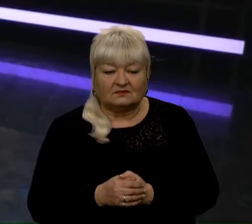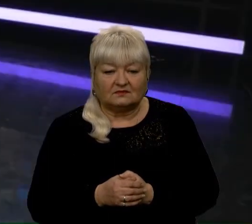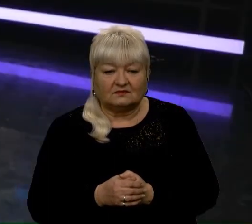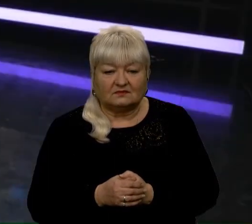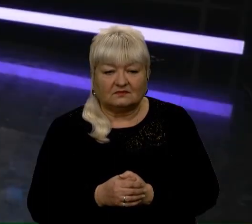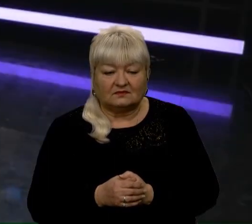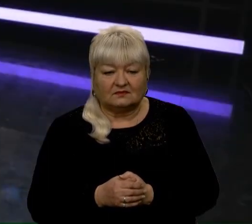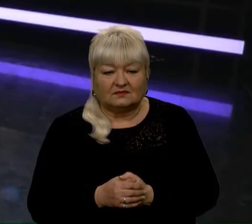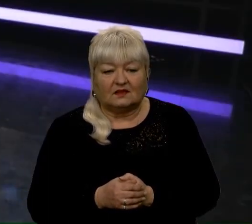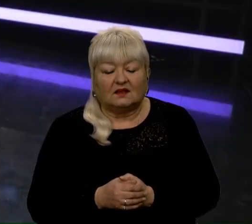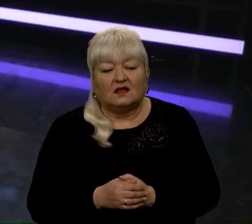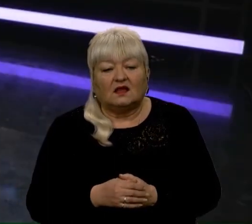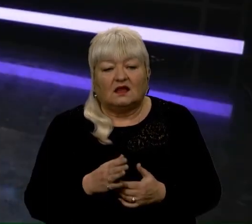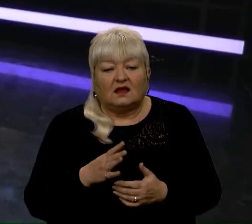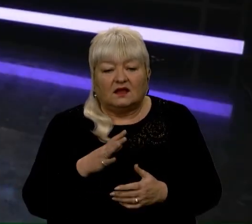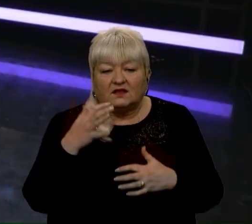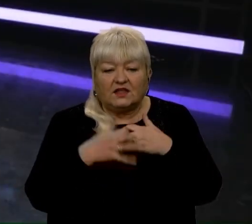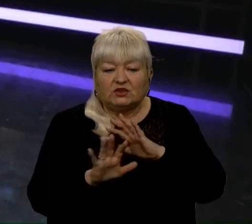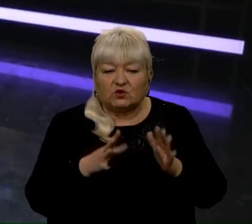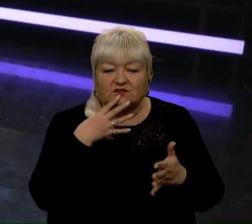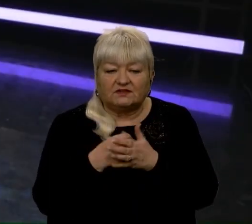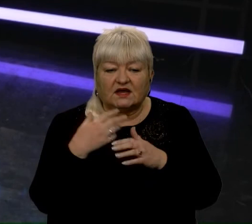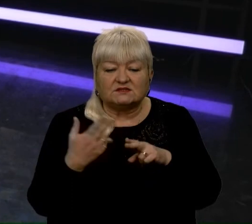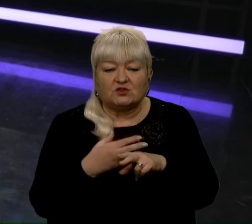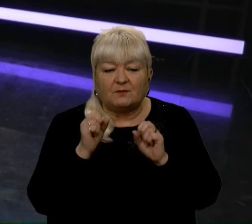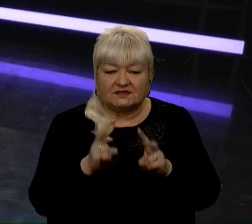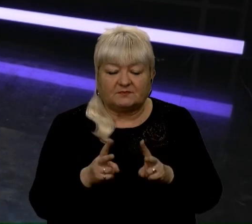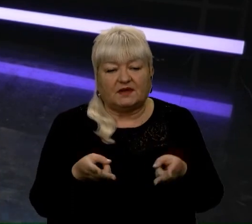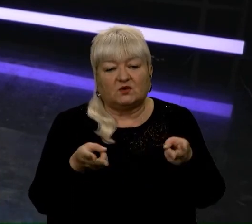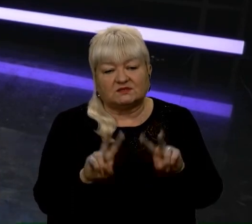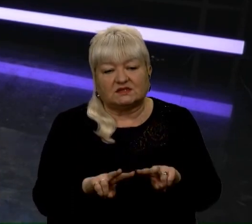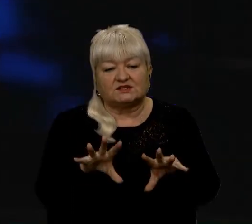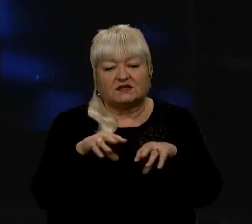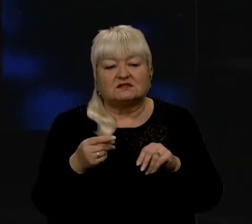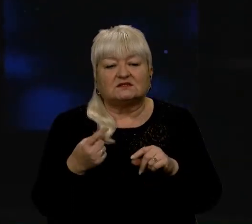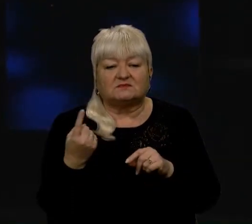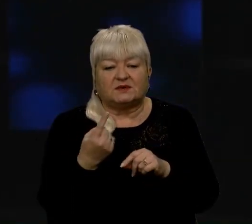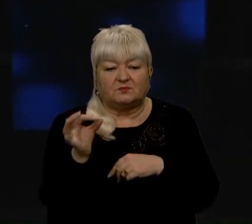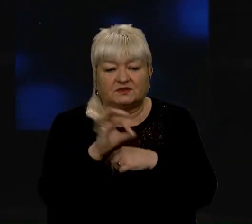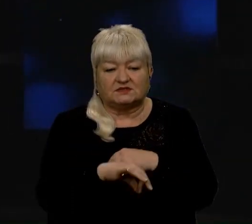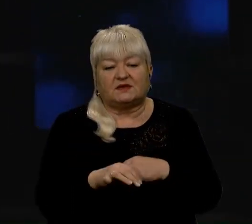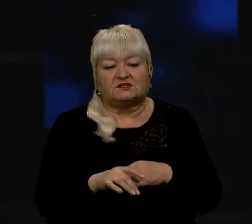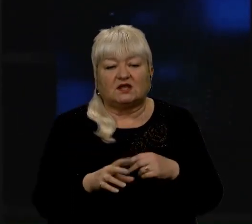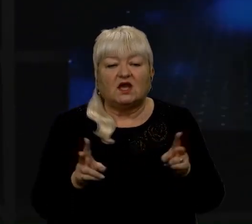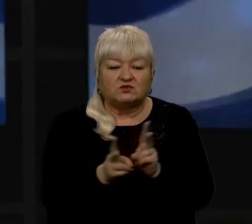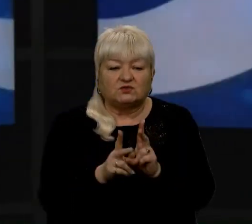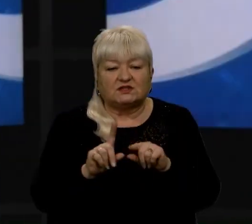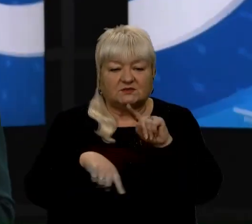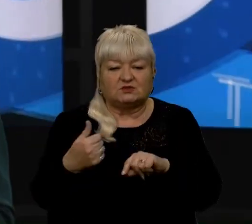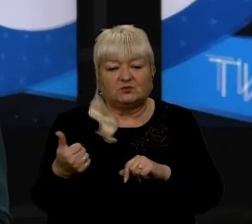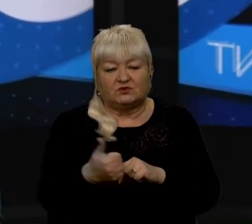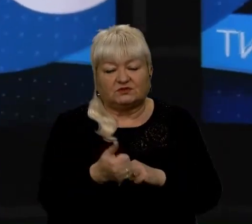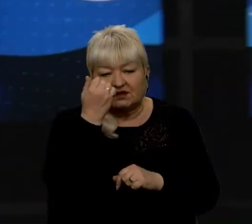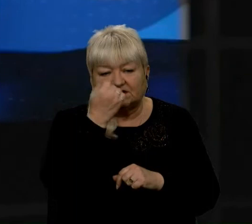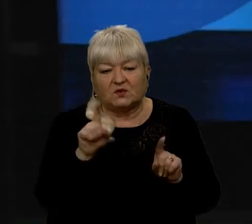Не ігнуруйте власну безпеку. Дякую, що залишаєтесь на першому західному. Таким був цей тиждень. Побачимось вже наступного. Дякую, що з нами і